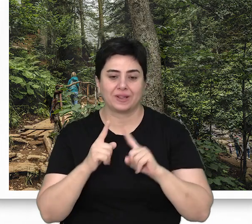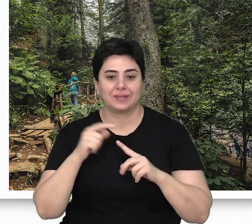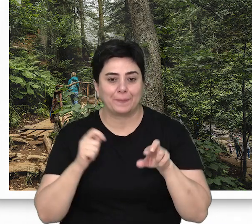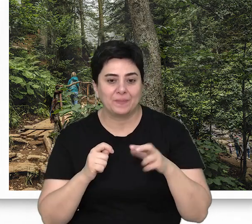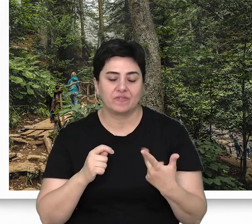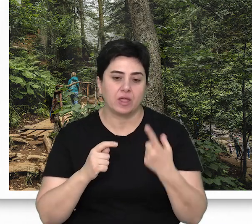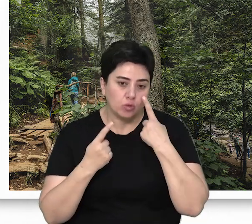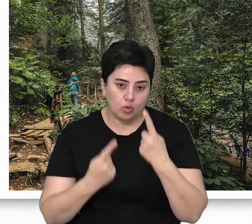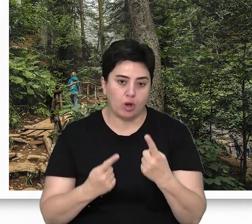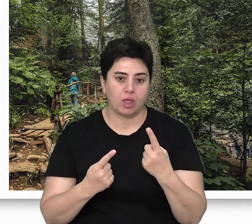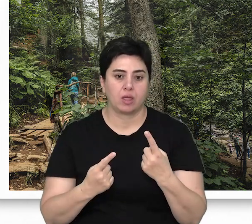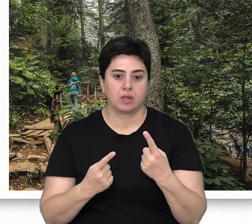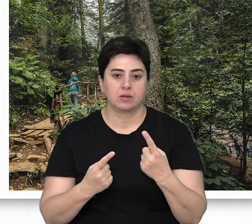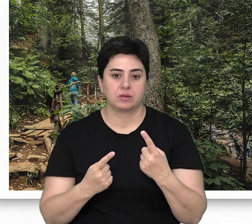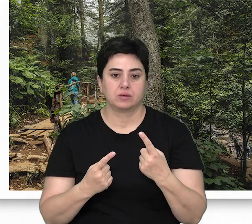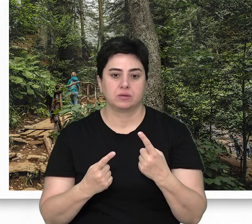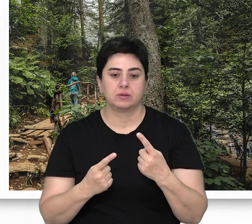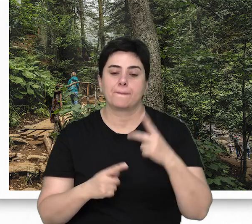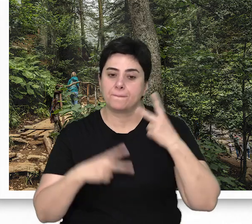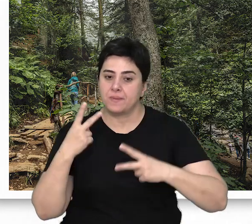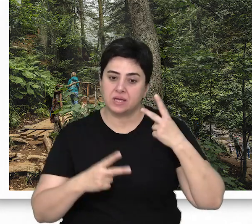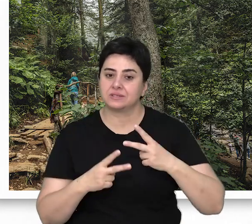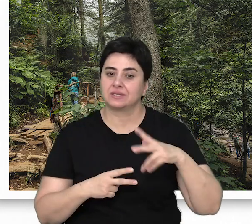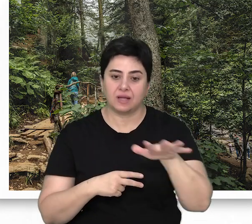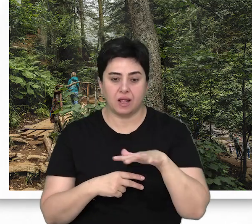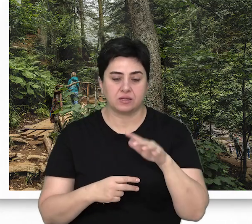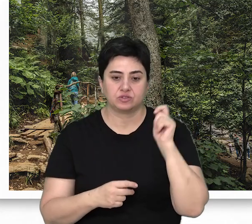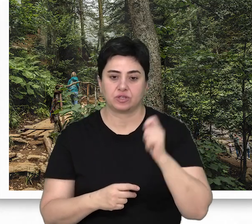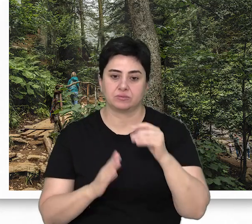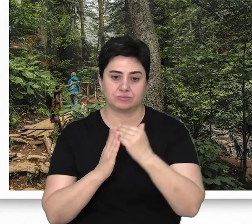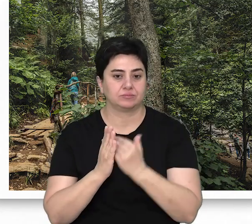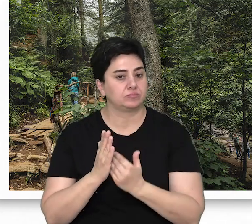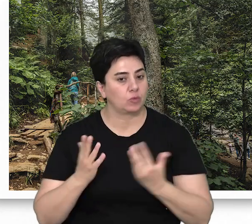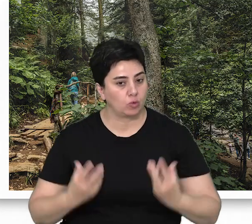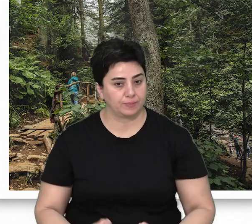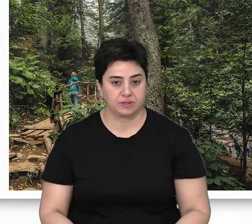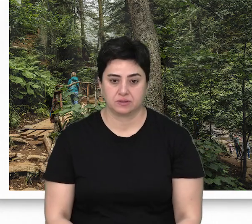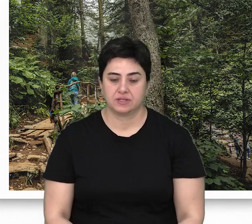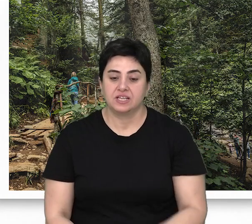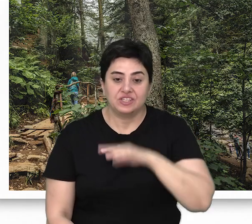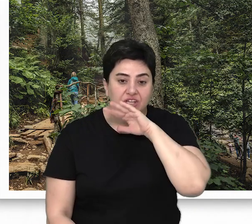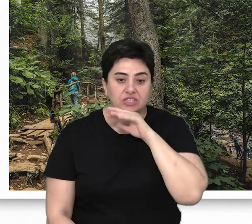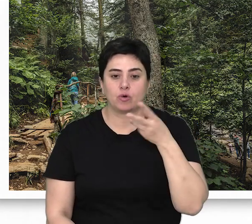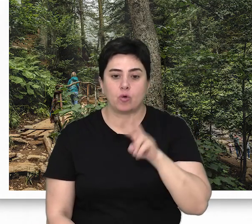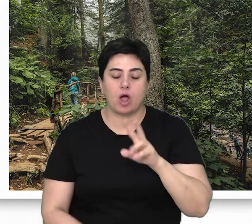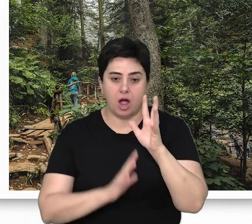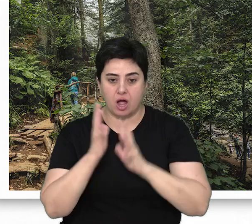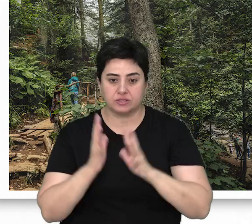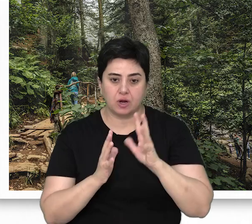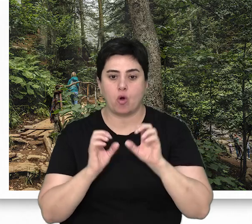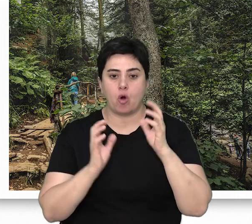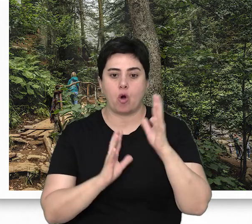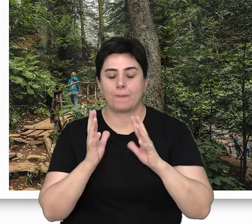orman tipine ve durumuna bağlı olmakla birlikte bazı genel ilkeler şöyle özetlenebilir. Yaşlı ve ölü